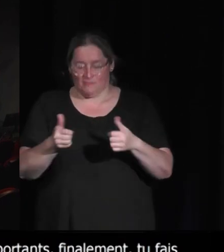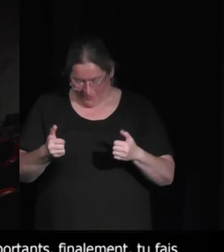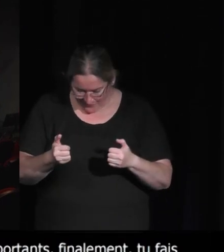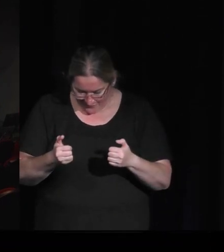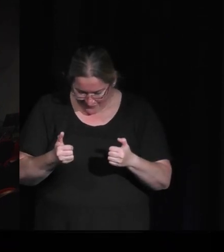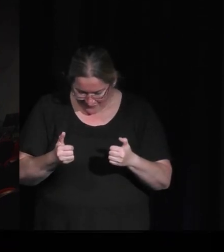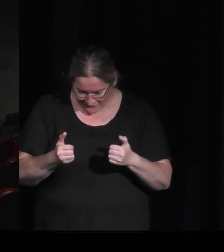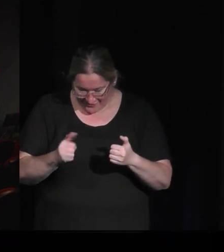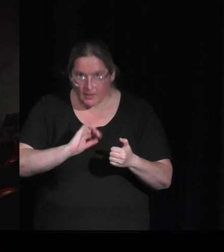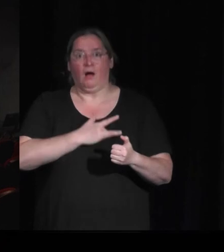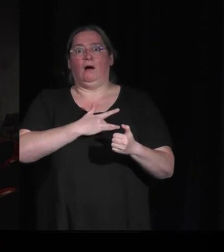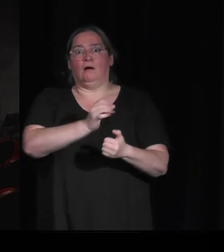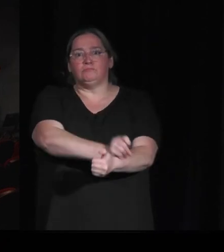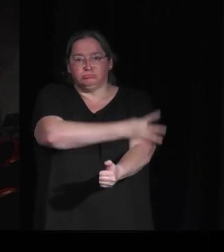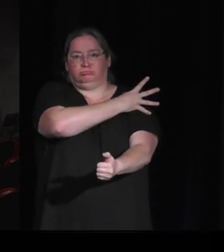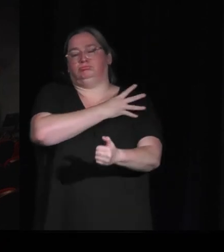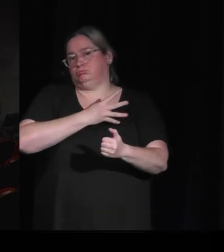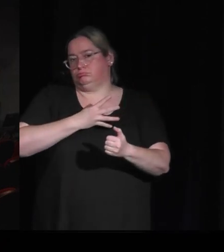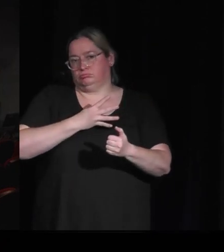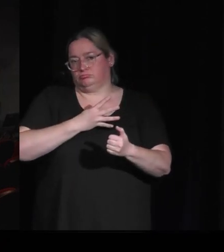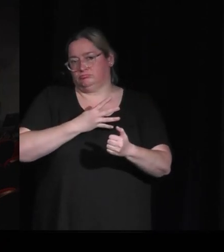des personnes.